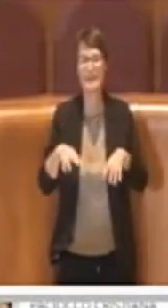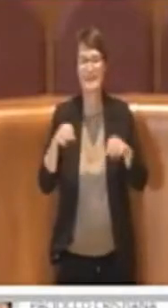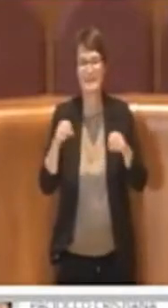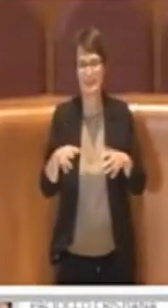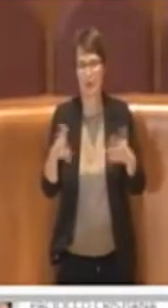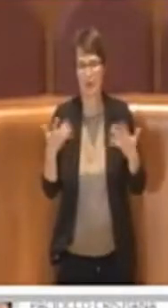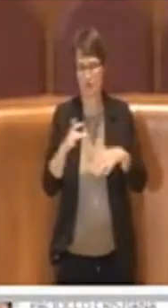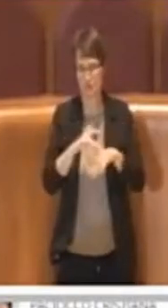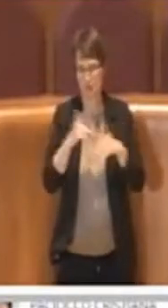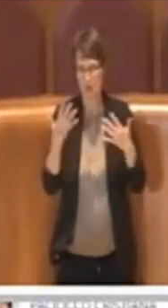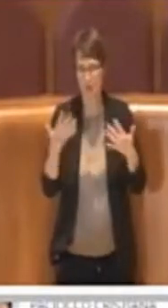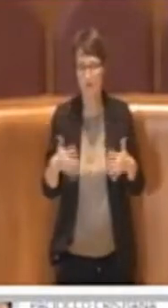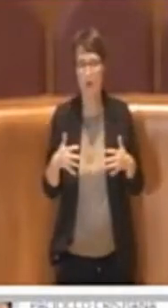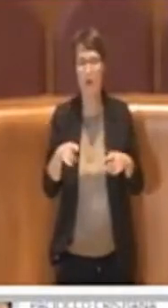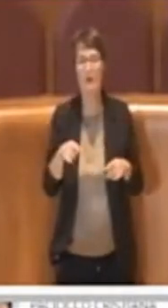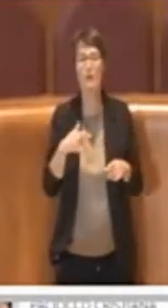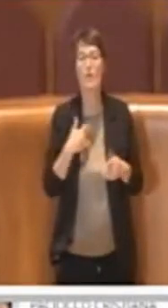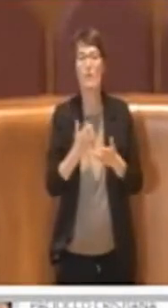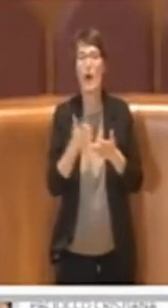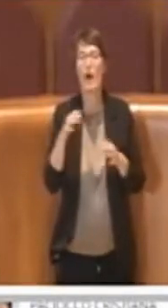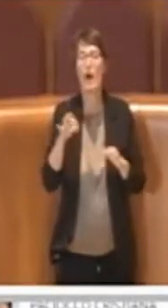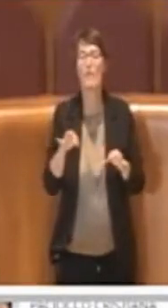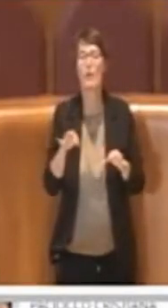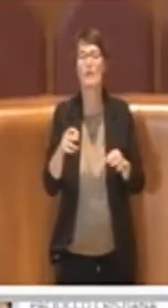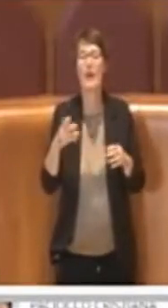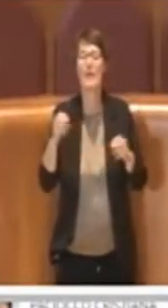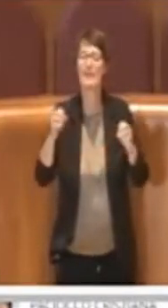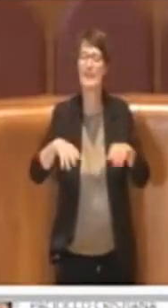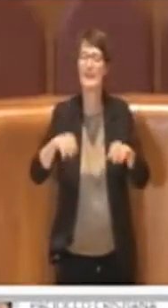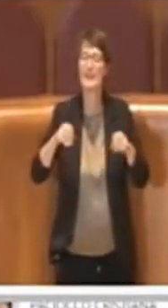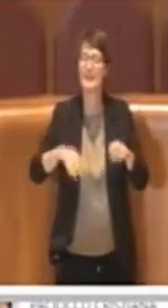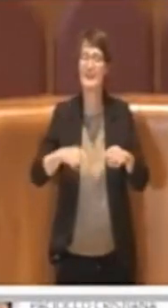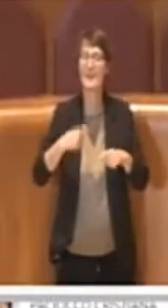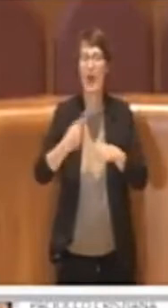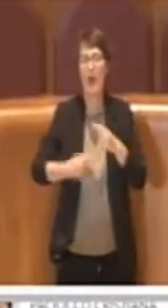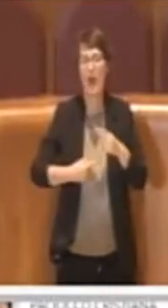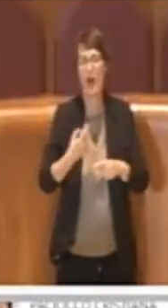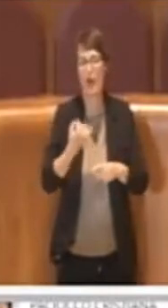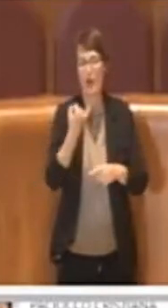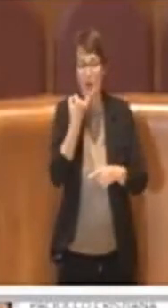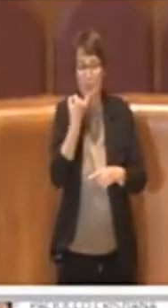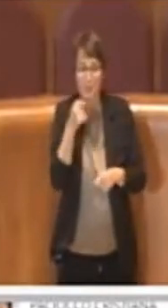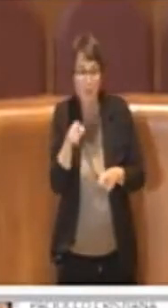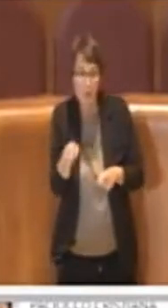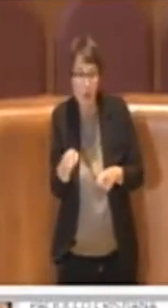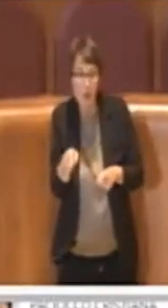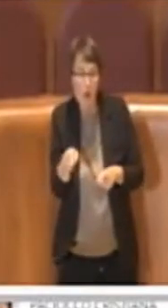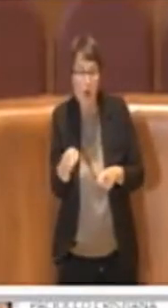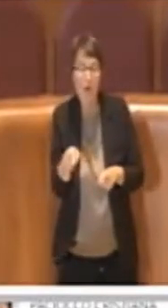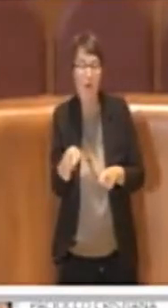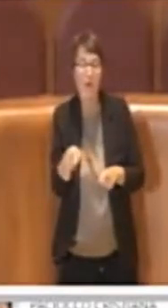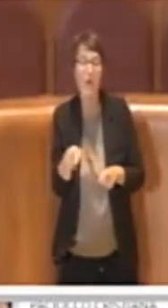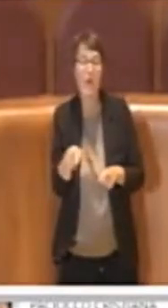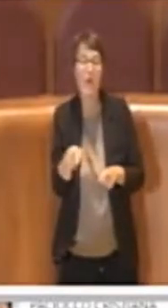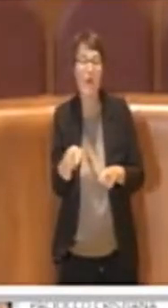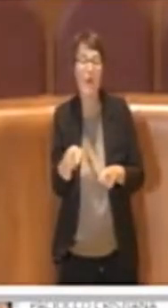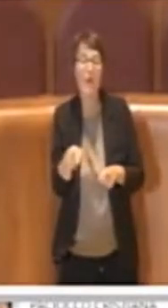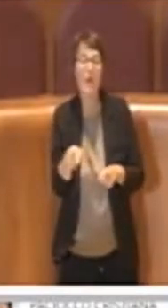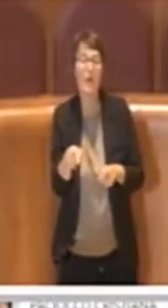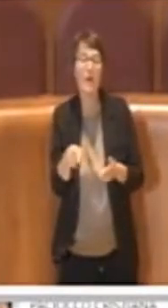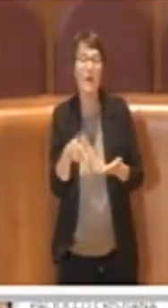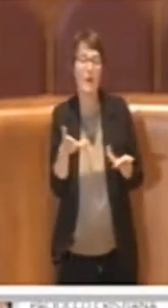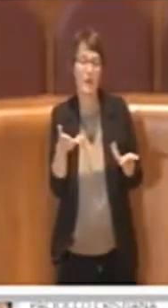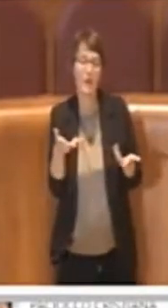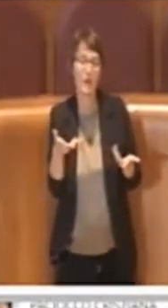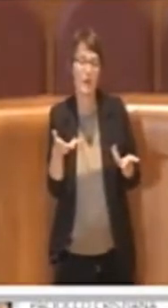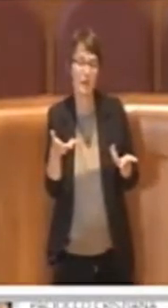è che comunque, siccome sono discariche ancora piccole, c'è la